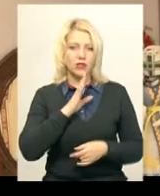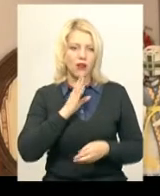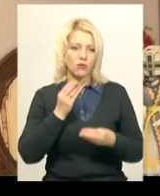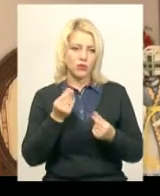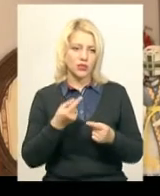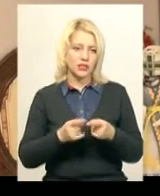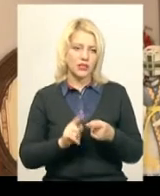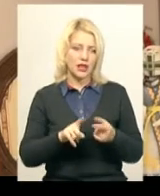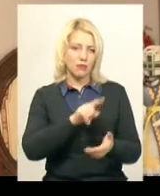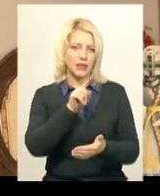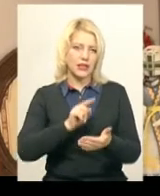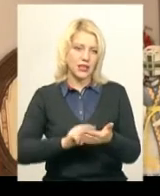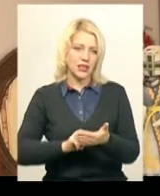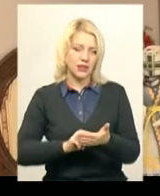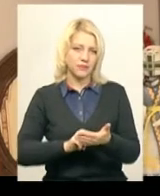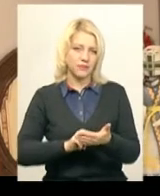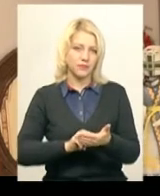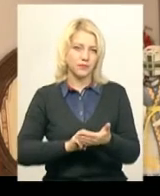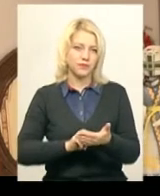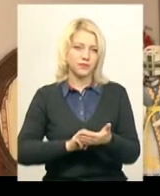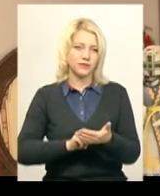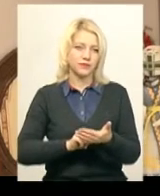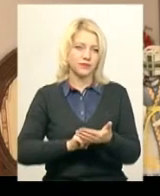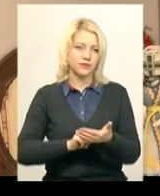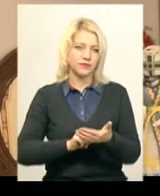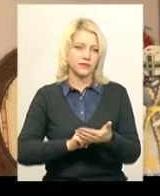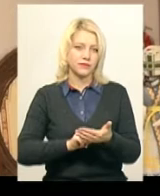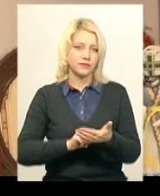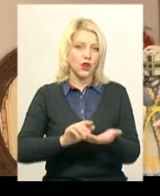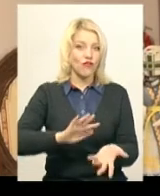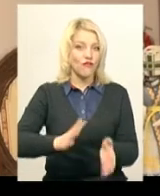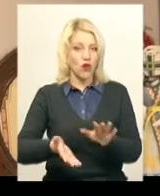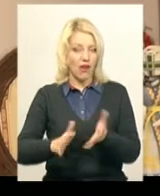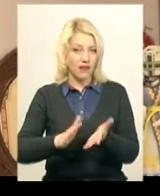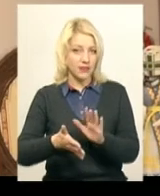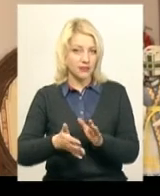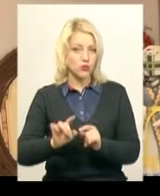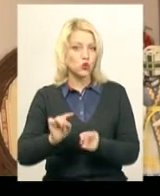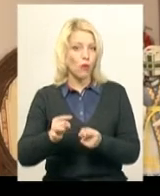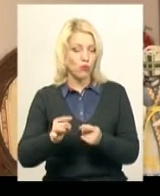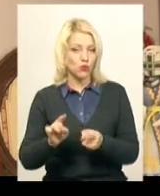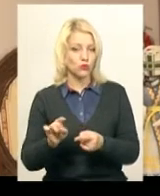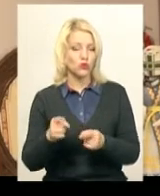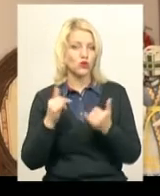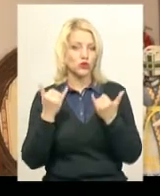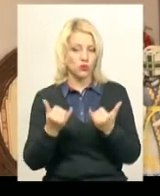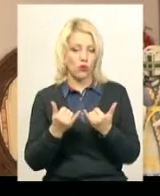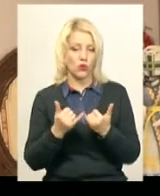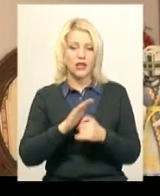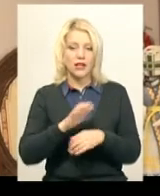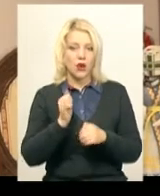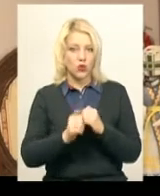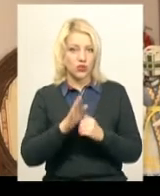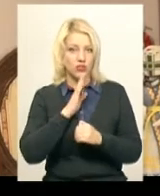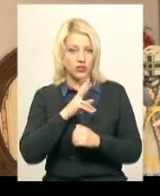це знову таки питання стоїть двояке. Чому? Тому що сьогодні не кожна